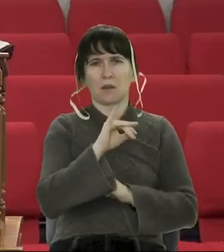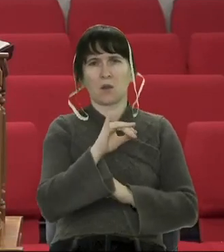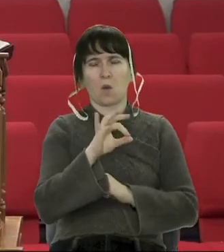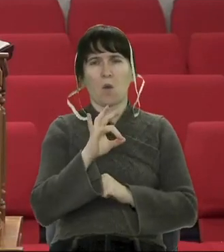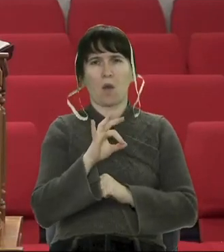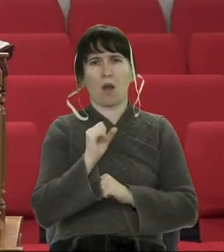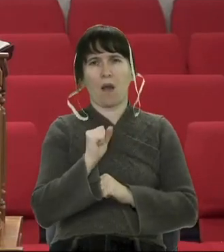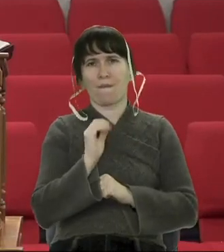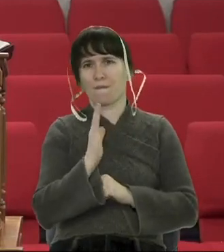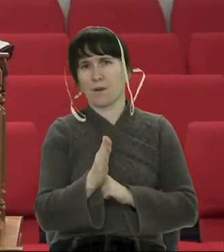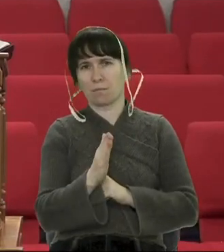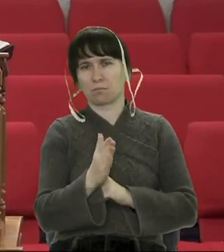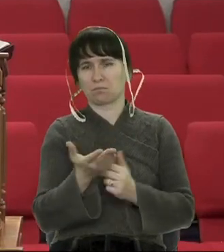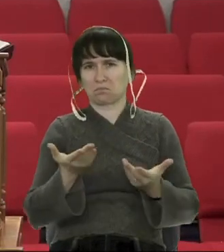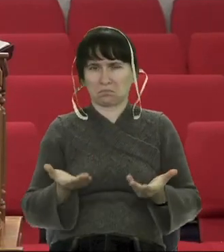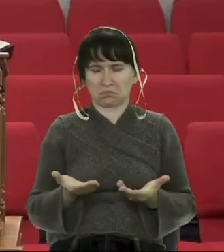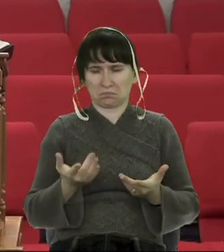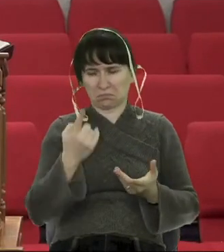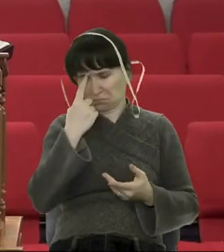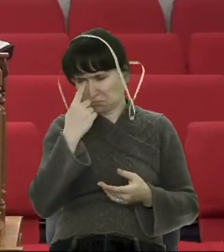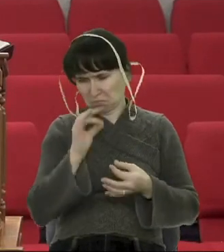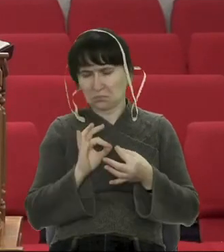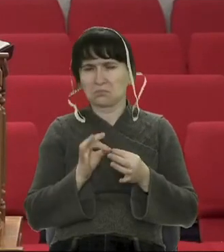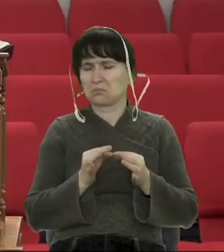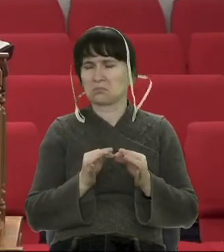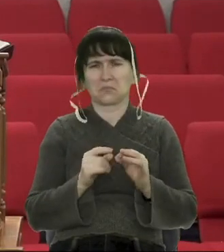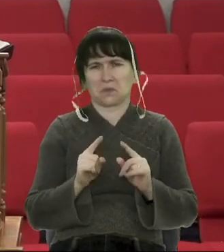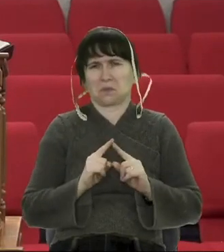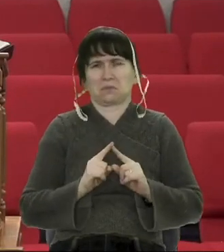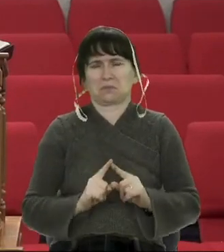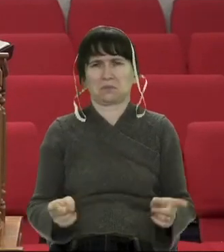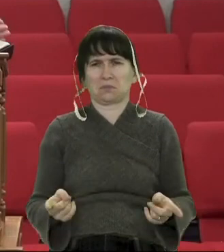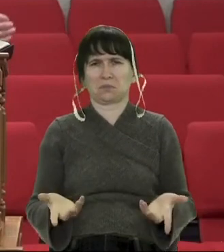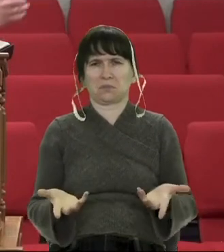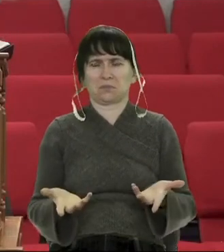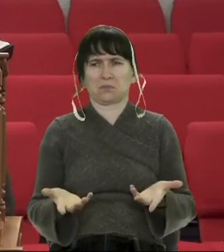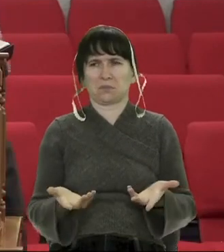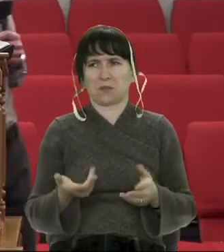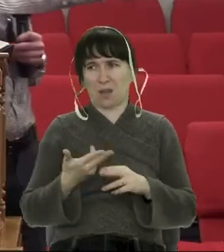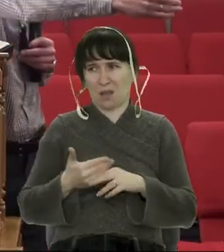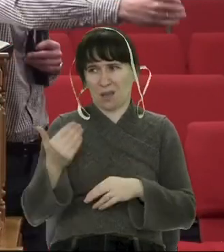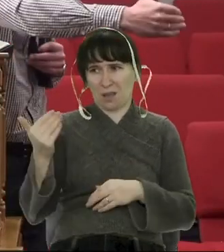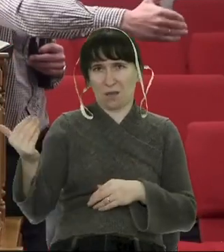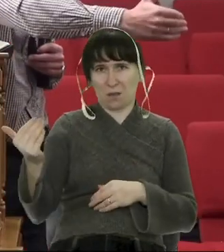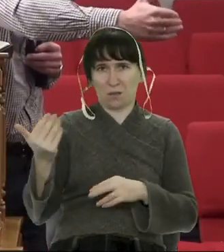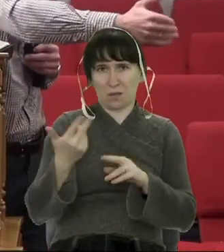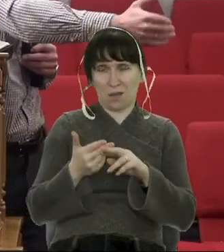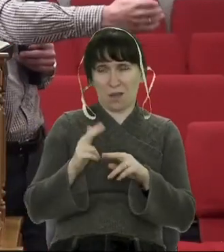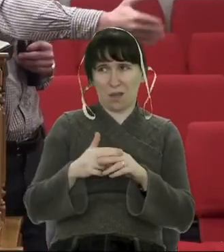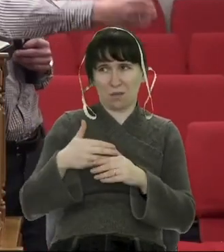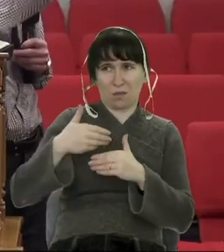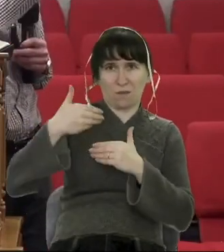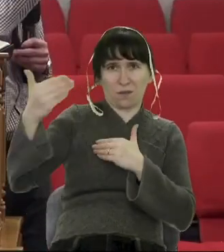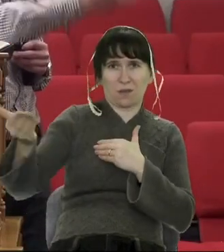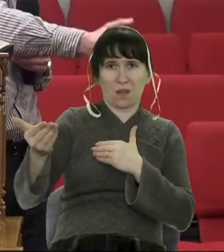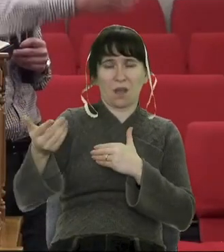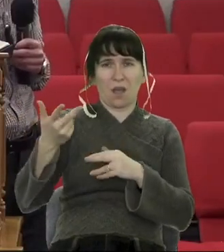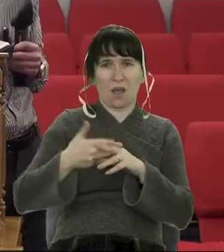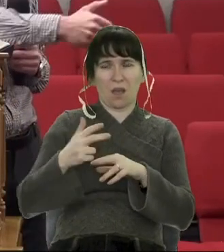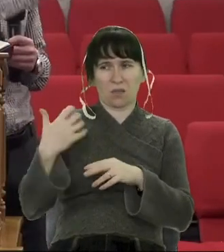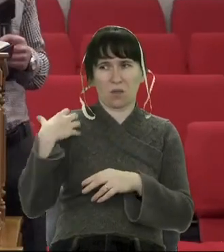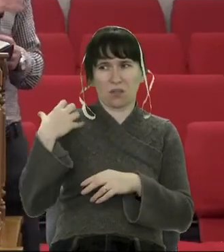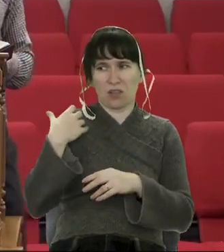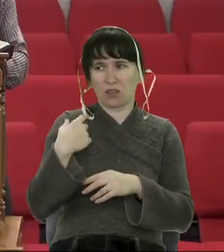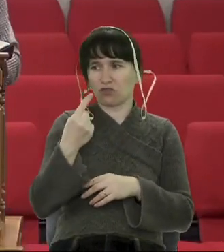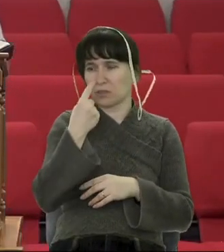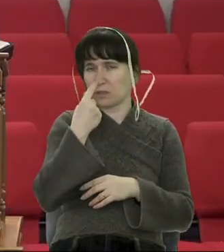І от, здається, де логіка, Давид? Можна запитати Давида. Він же ж був воєначальником на тій стороні, з якою, ось, здається,